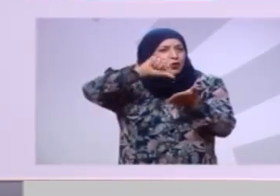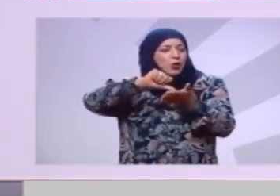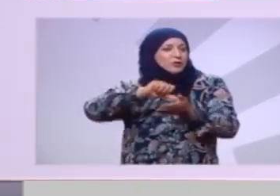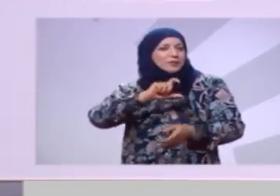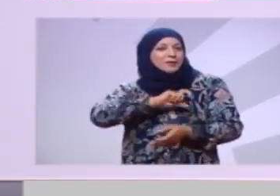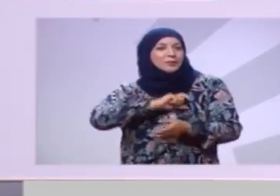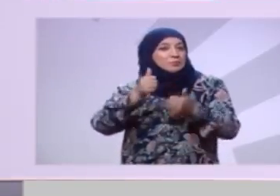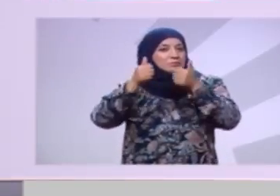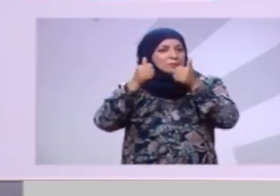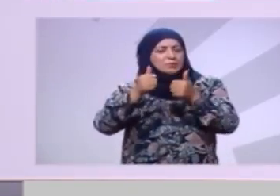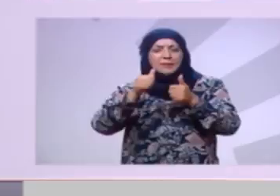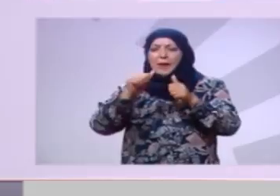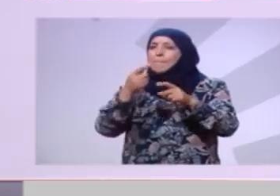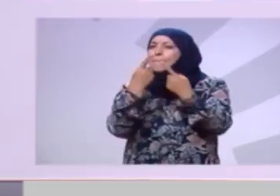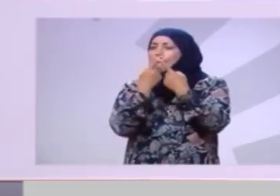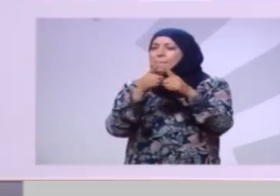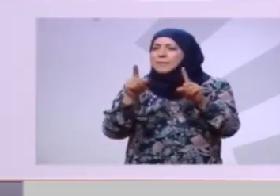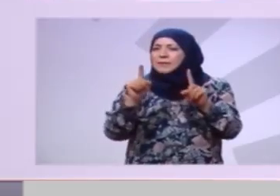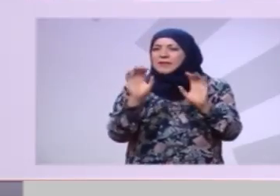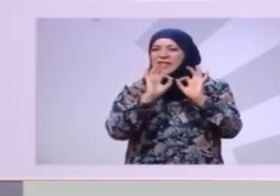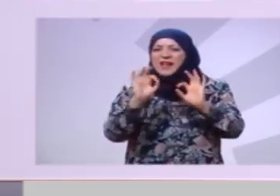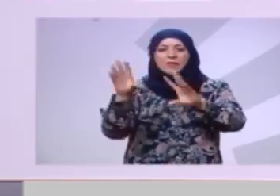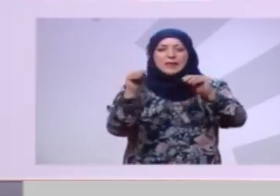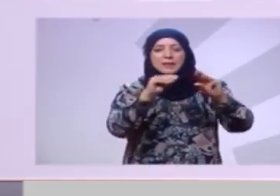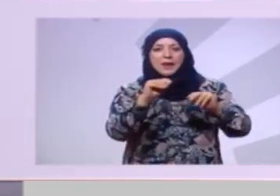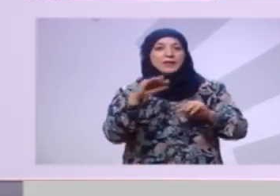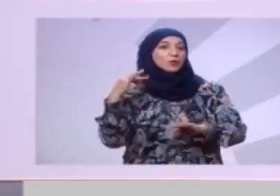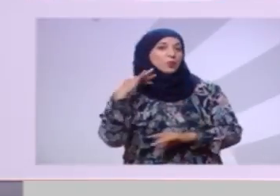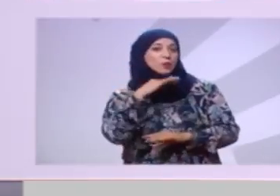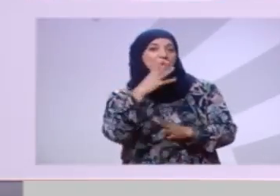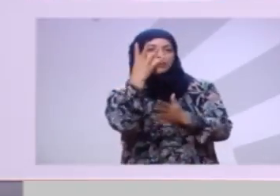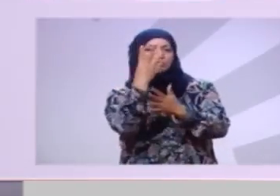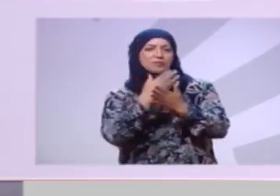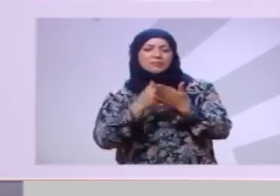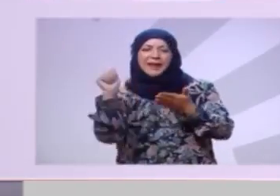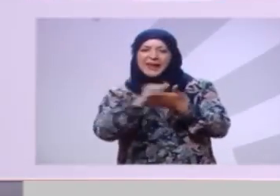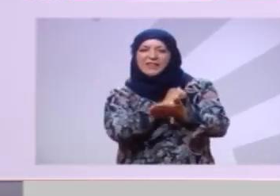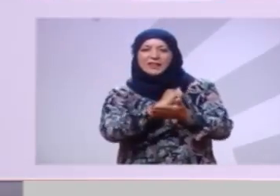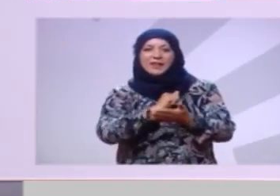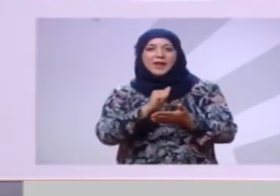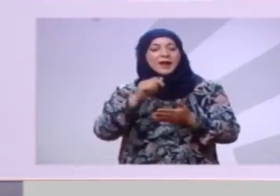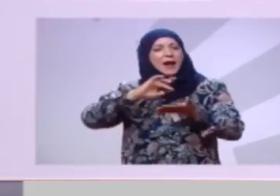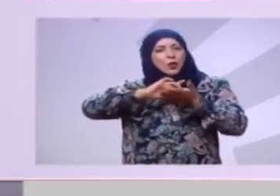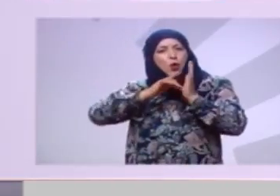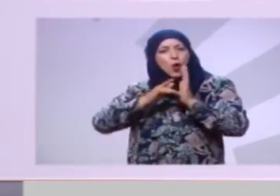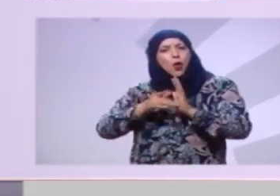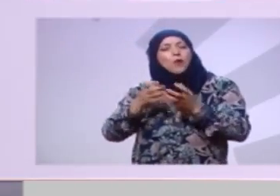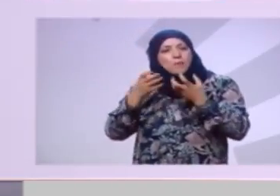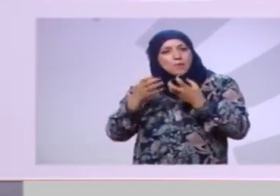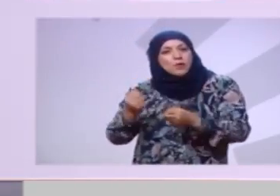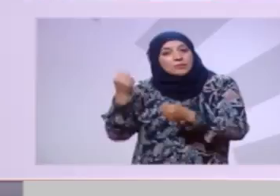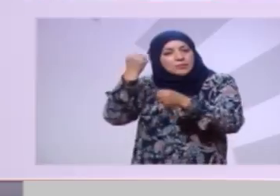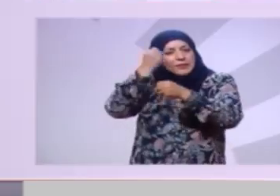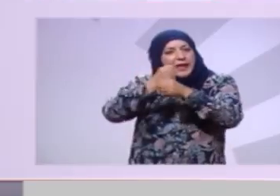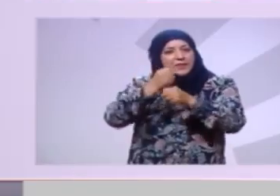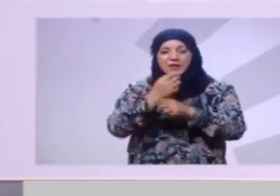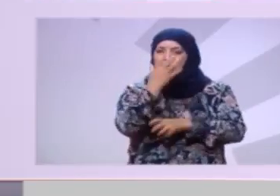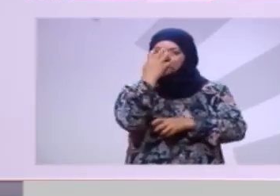الكبرى والسعر وبدون تلوث بيئي الوطنية عقيدتنا والإنضباط